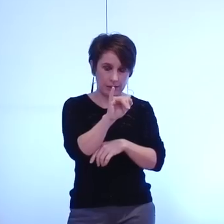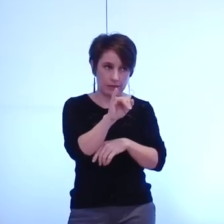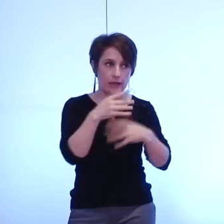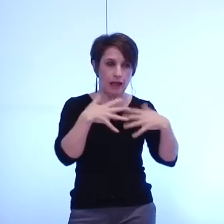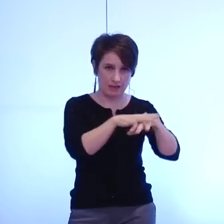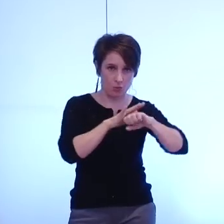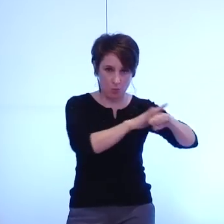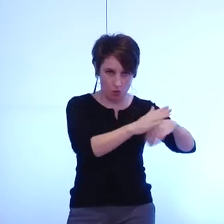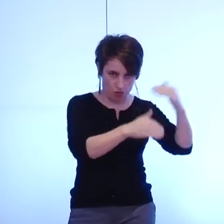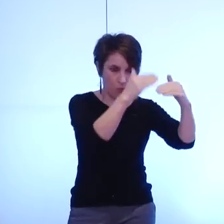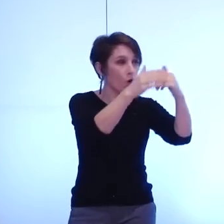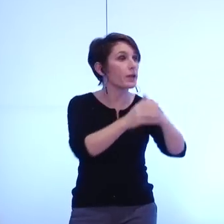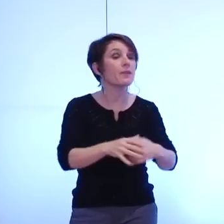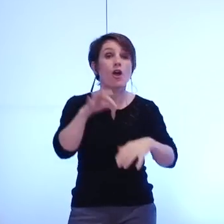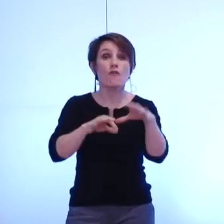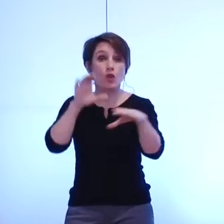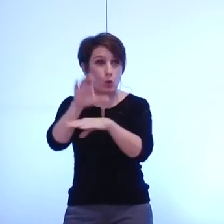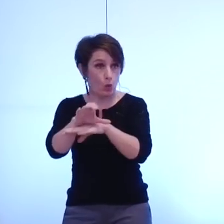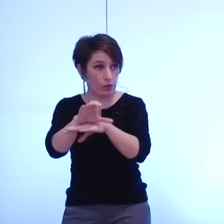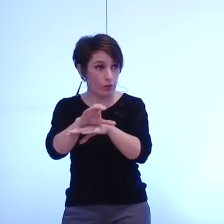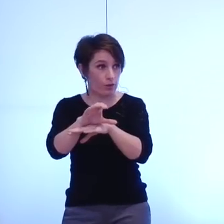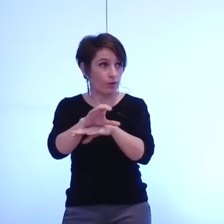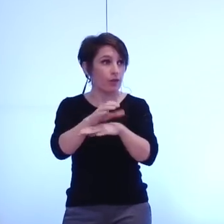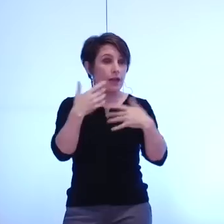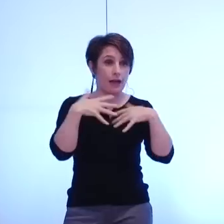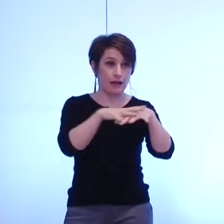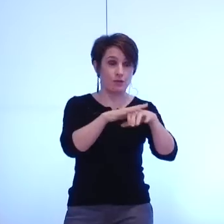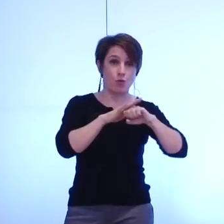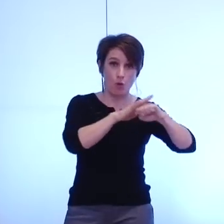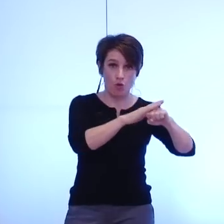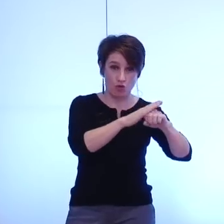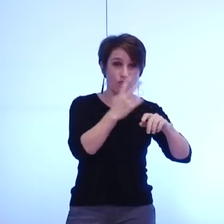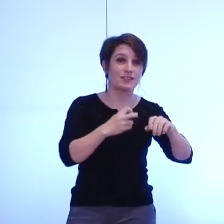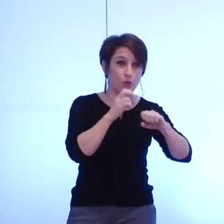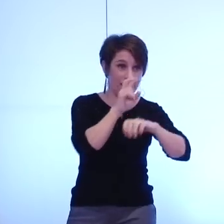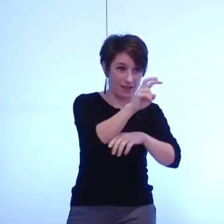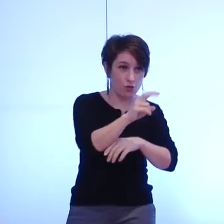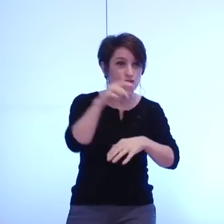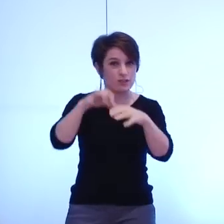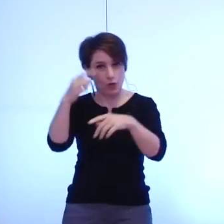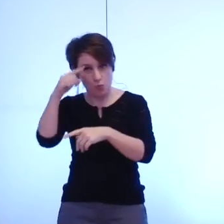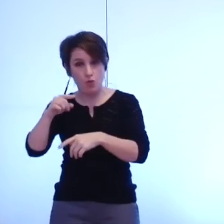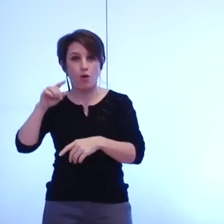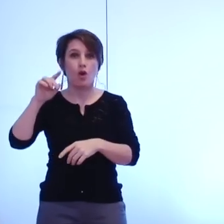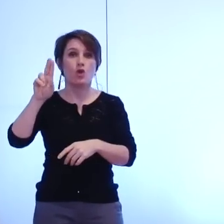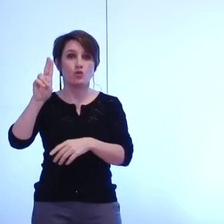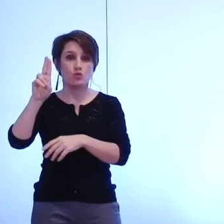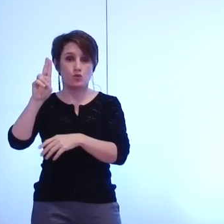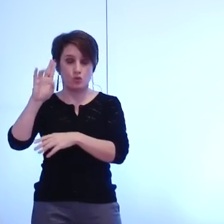rassemblement de gauche et de progrès qui est contre rassemblement citoyen de la gauche et des écologistes qui est pour UMP,